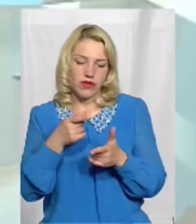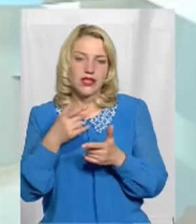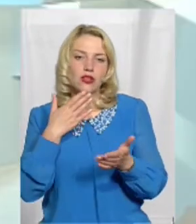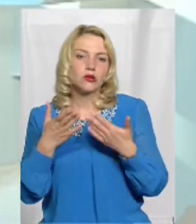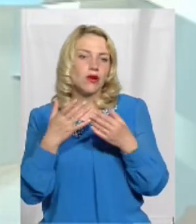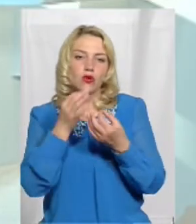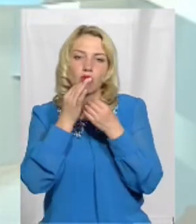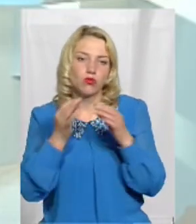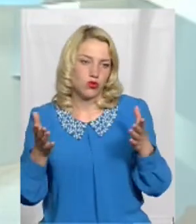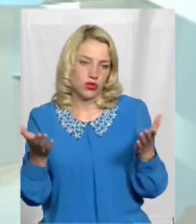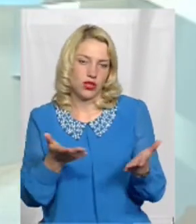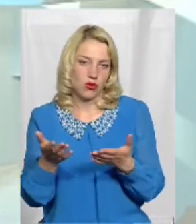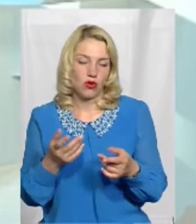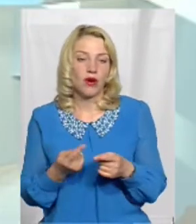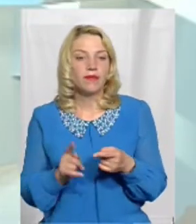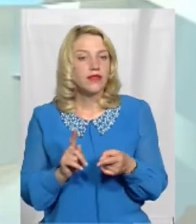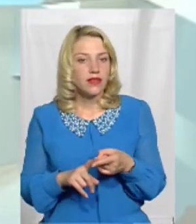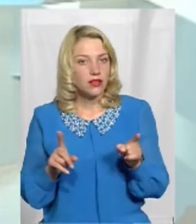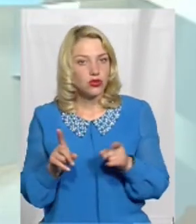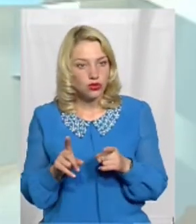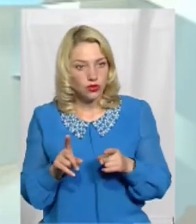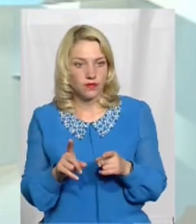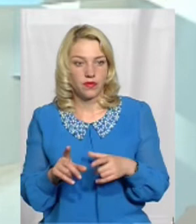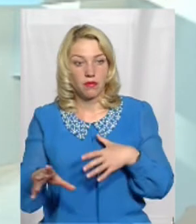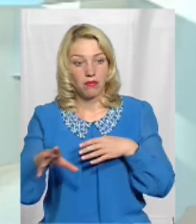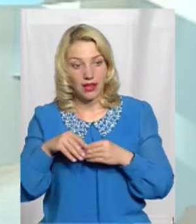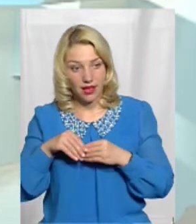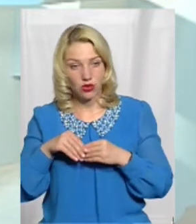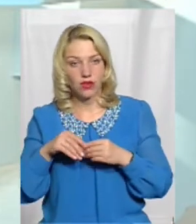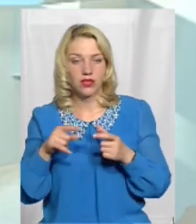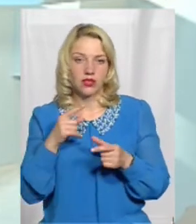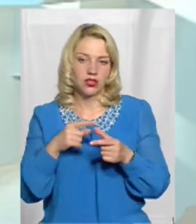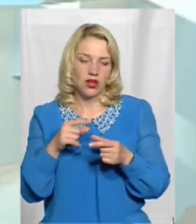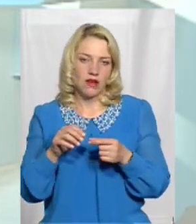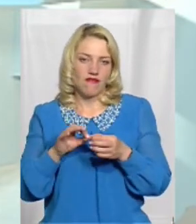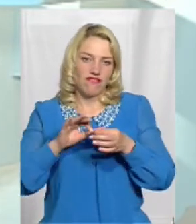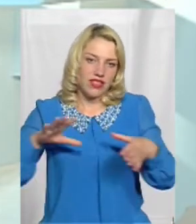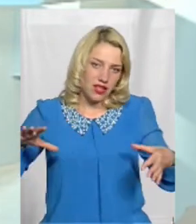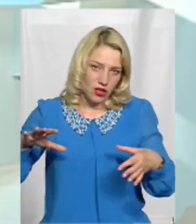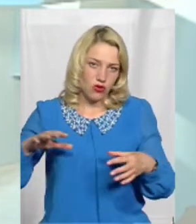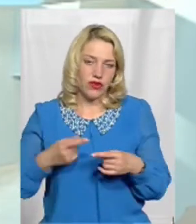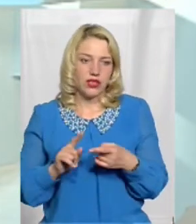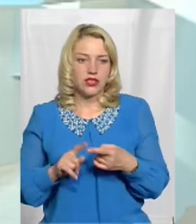-якого Те, що приєднуватись чи від'єднуватись від